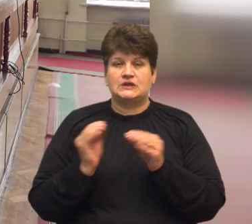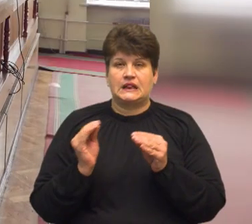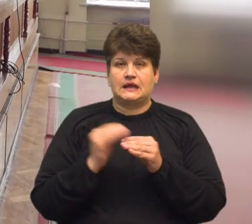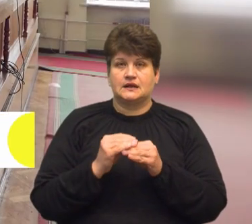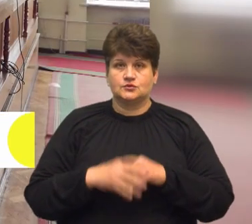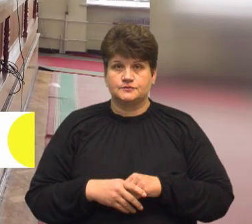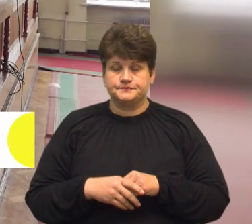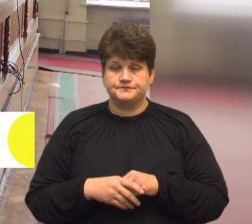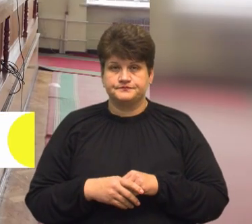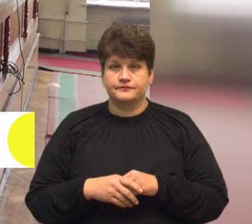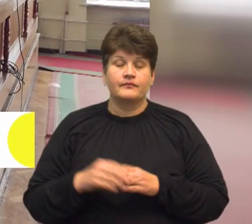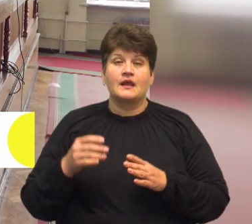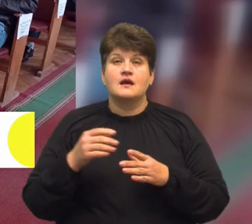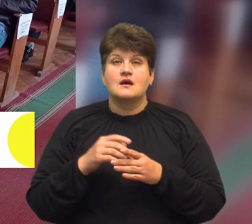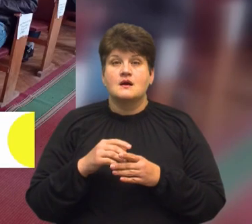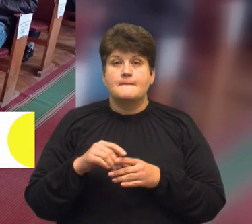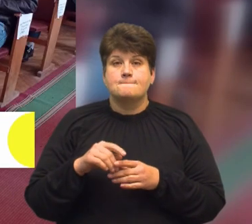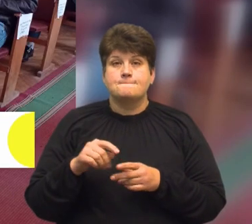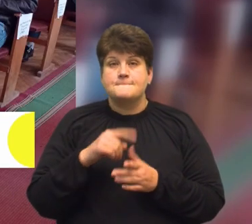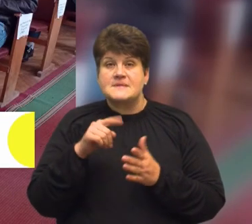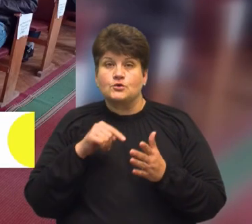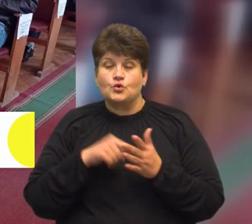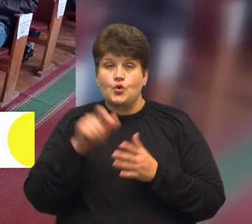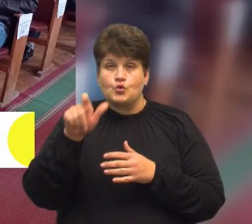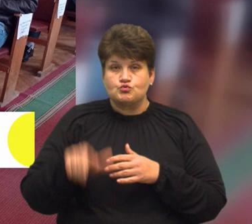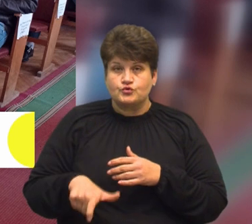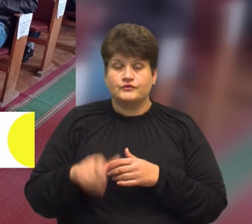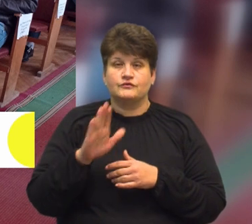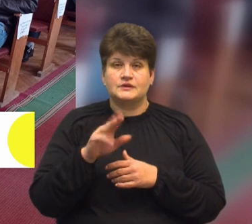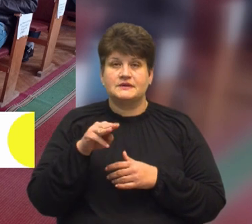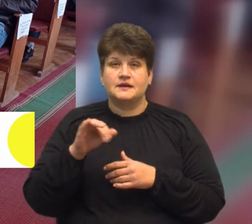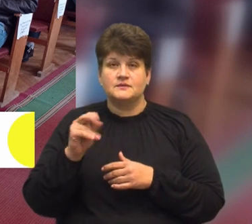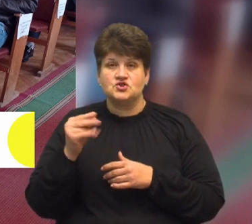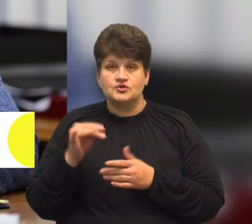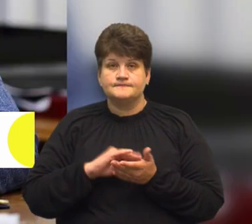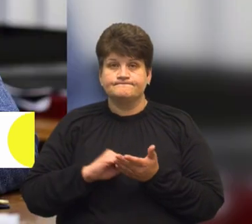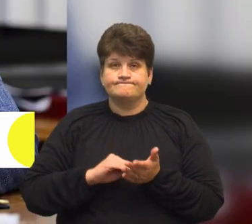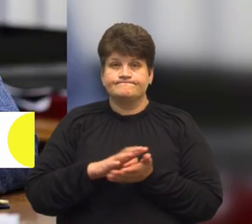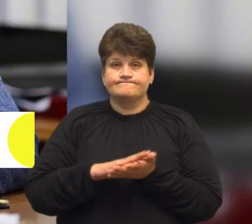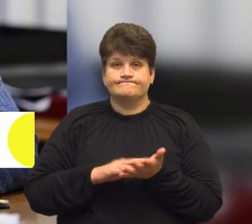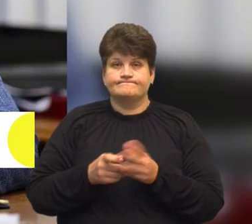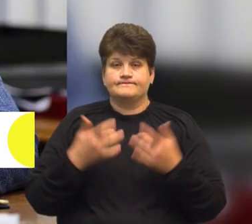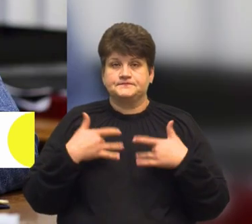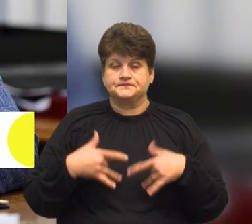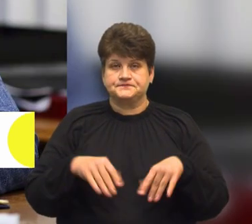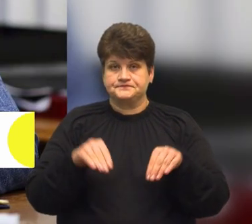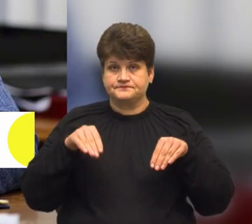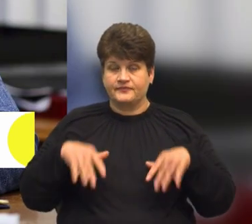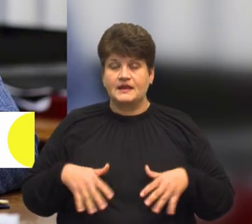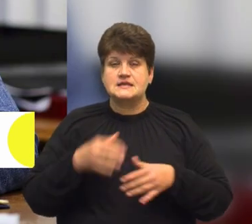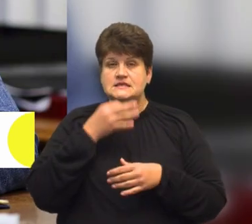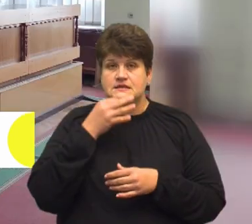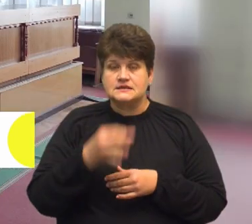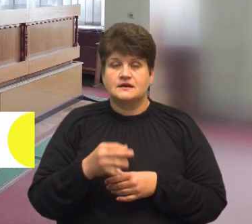Підозрюваний у вимаганні хабаря депутат Тернопільської районної ради Володимир Тимчій склав повноваження. Про це нам телефоном розповів голова райради